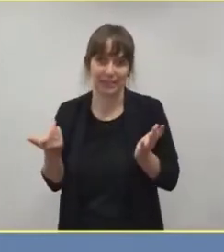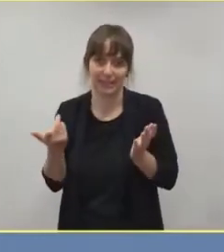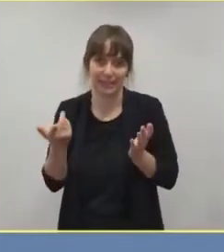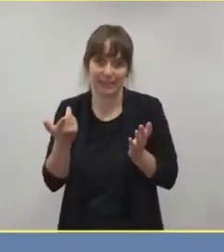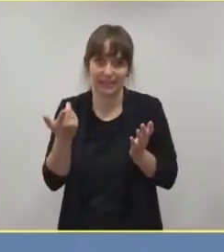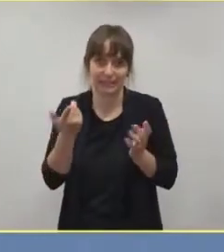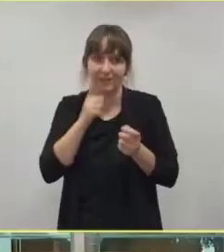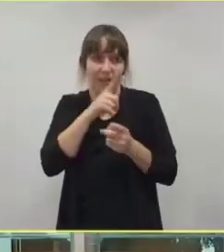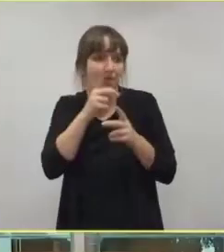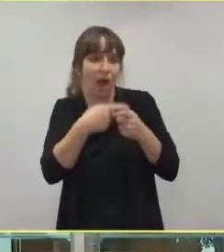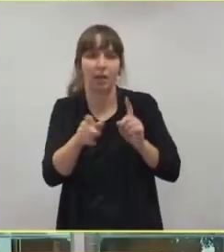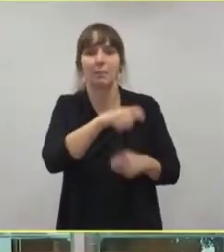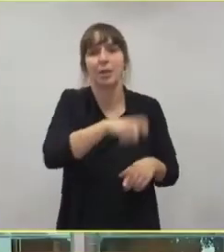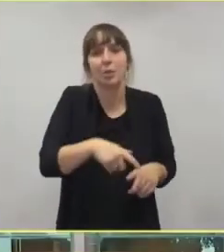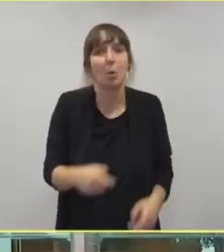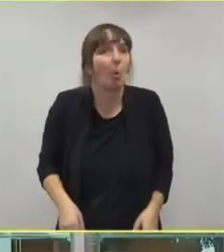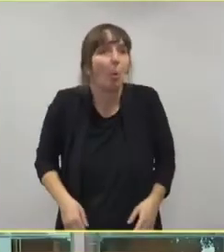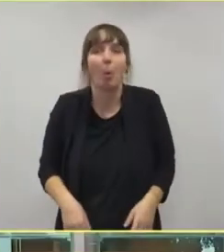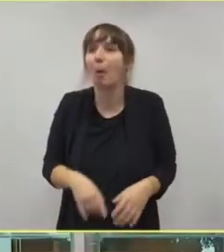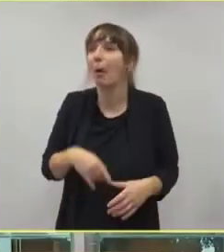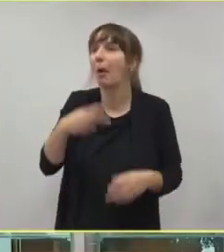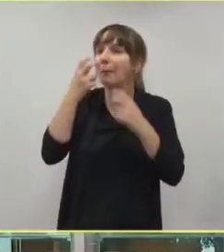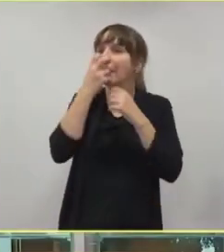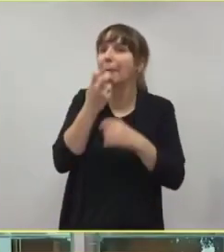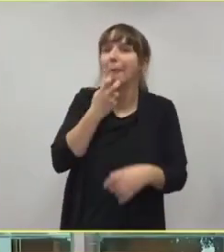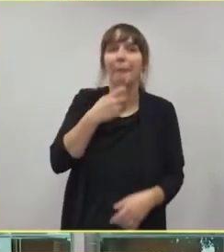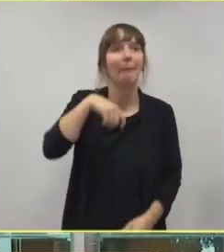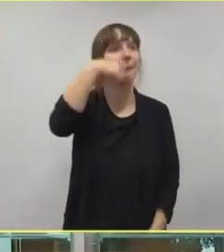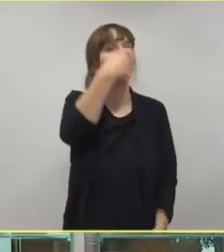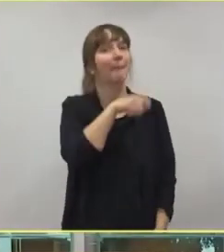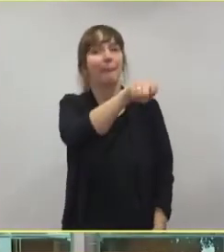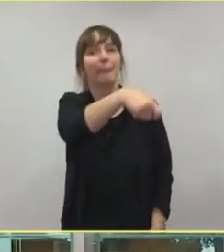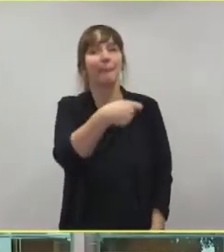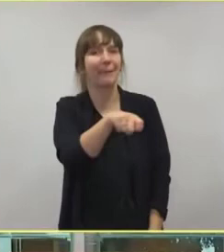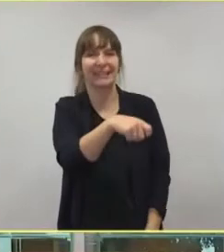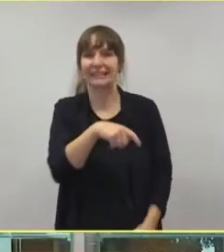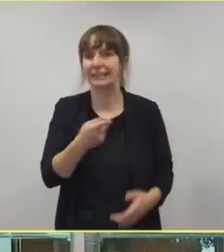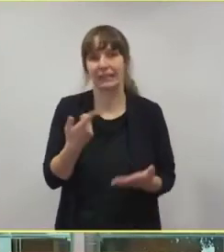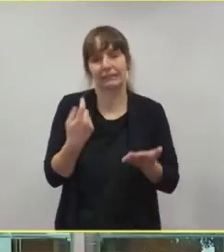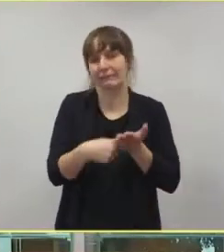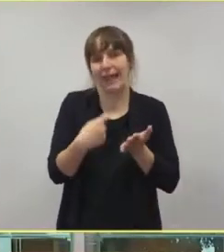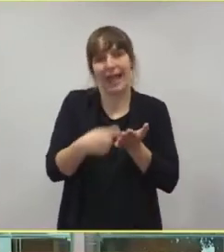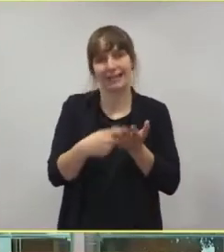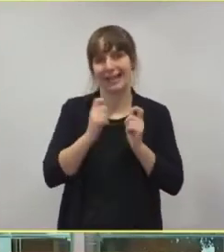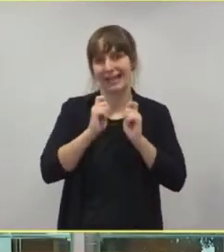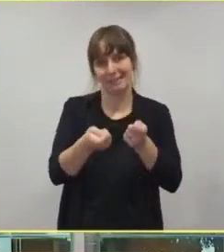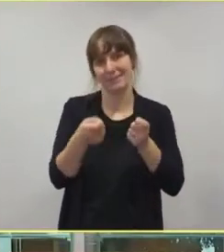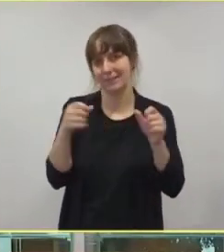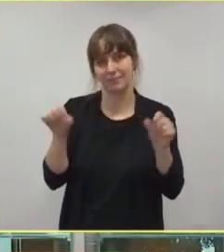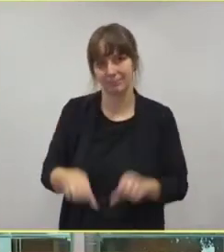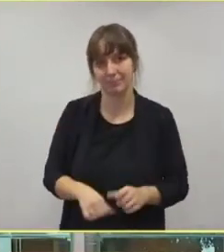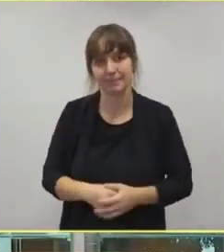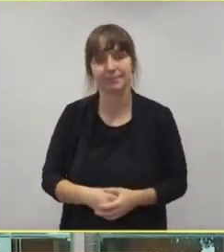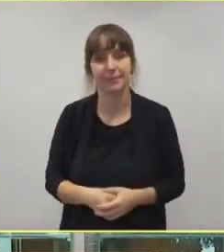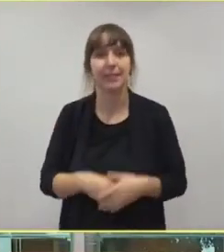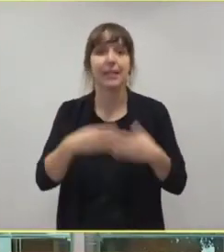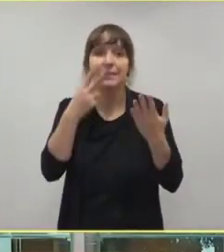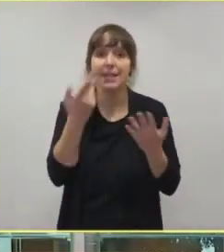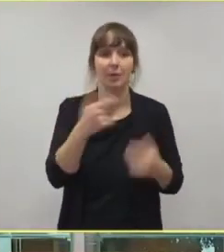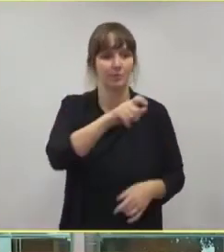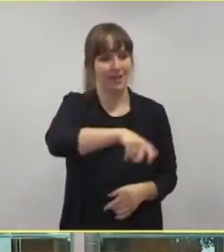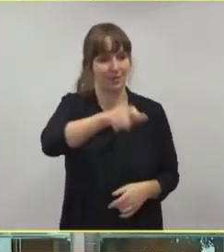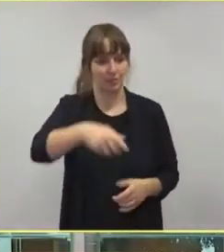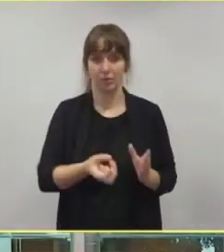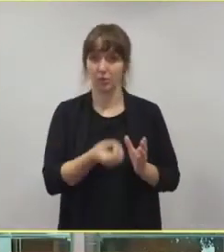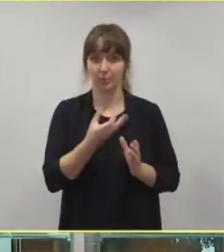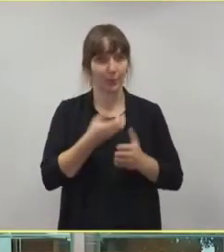nicht verwertbar. Jetzt kommen wir zu der Frage, was ist mit den Schnelltesten bei Personen, die keine Symptome haben.